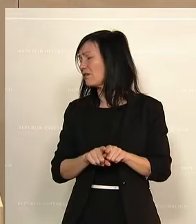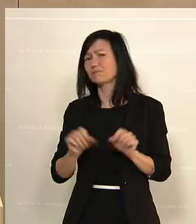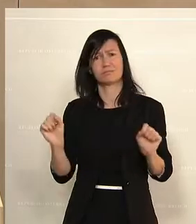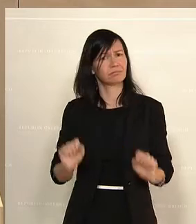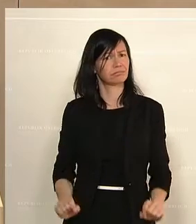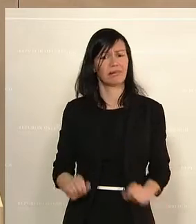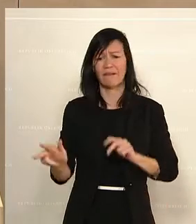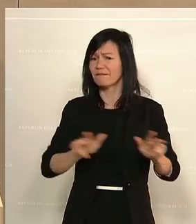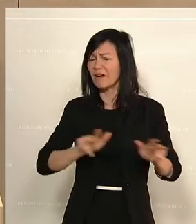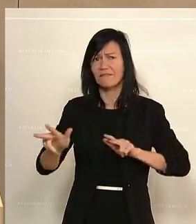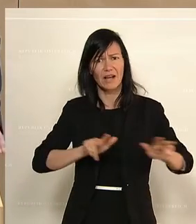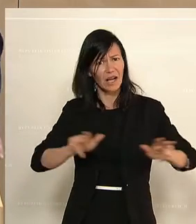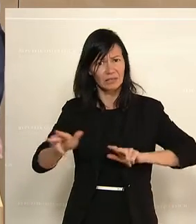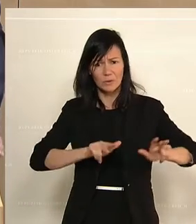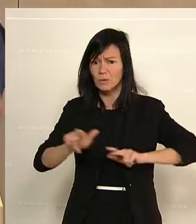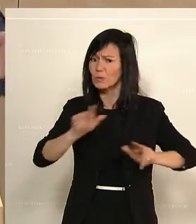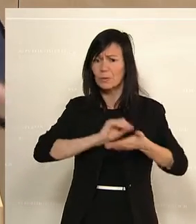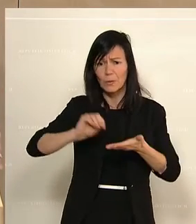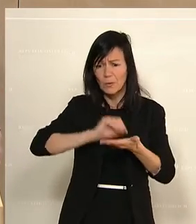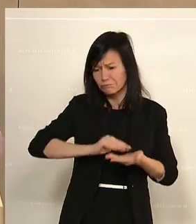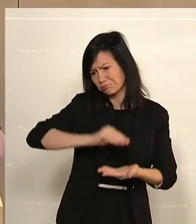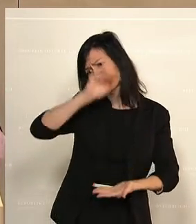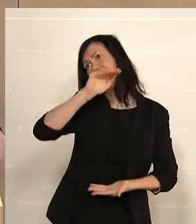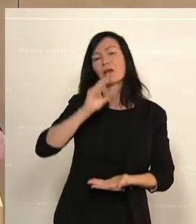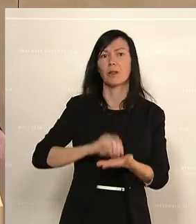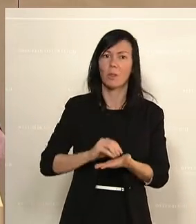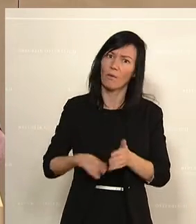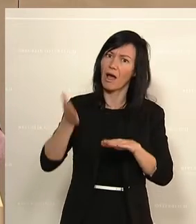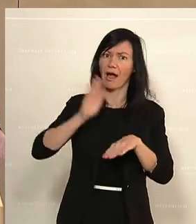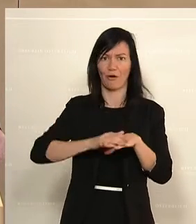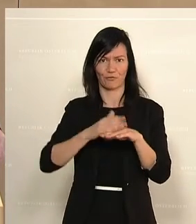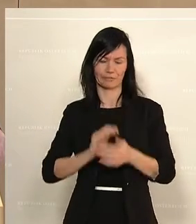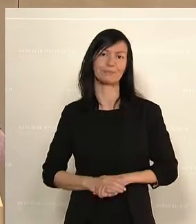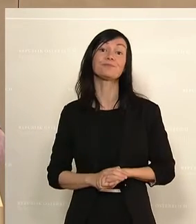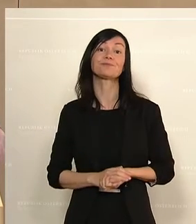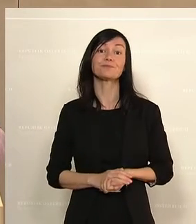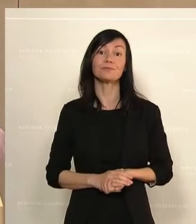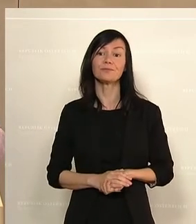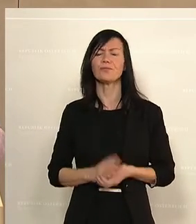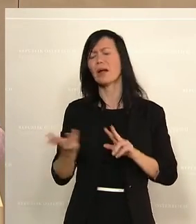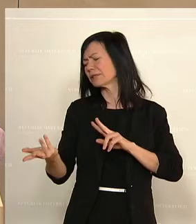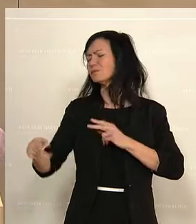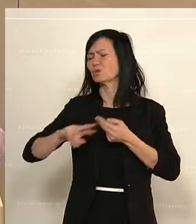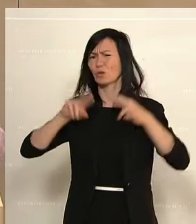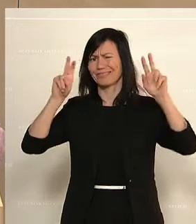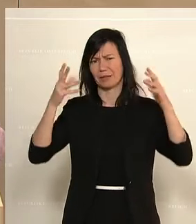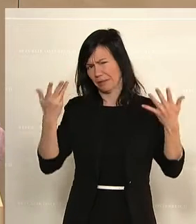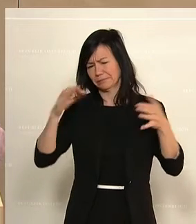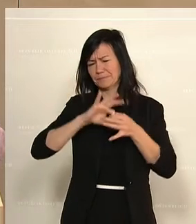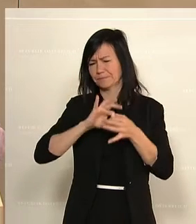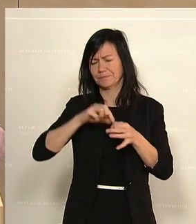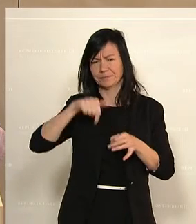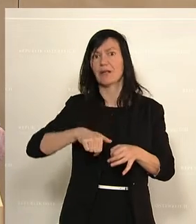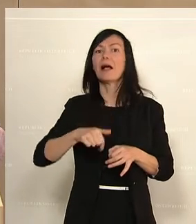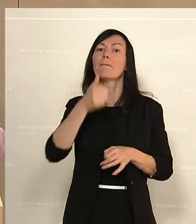Verwaltungsvereinfachung. Aber um zum Bewertungsgesetz zur Novelle zurückzukehren,